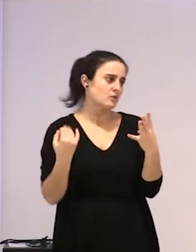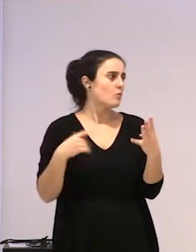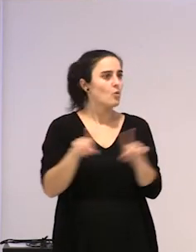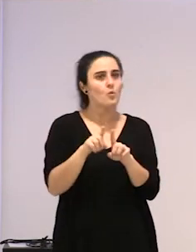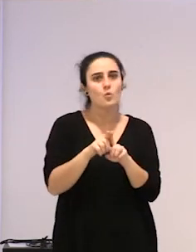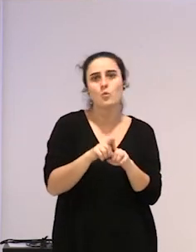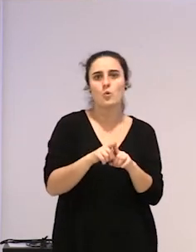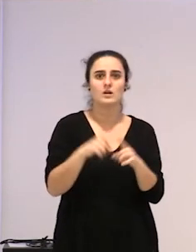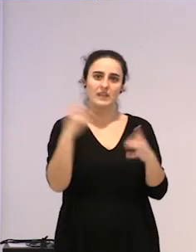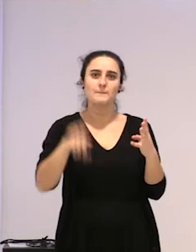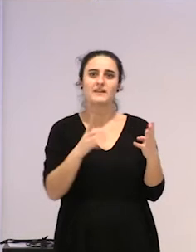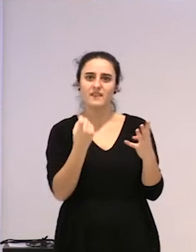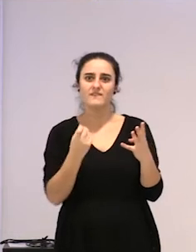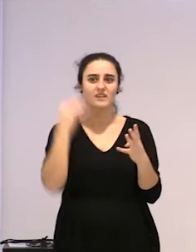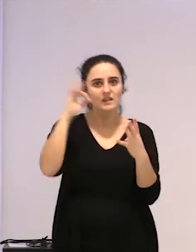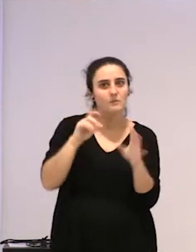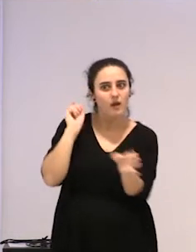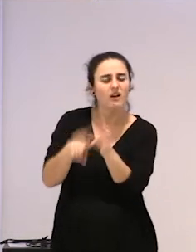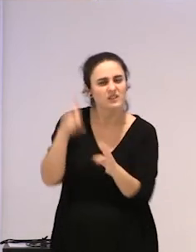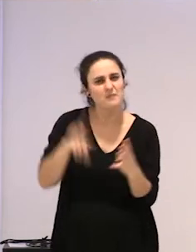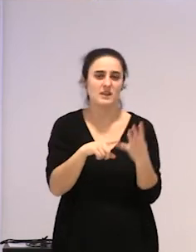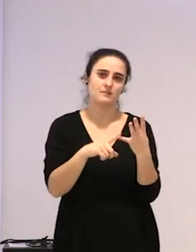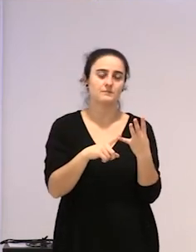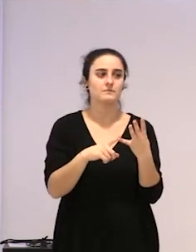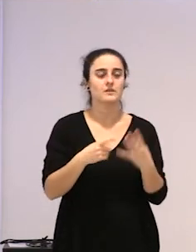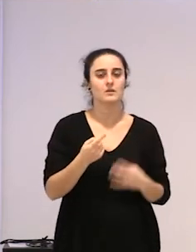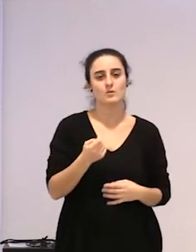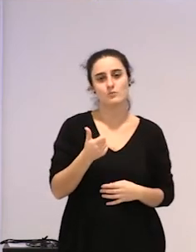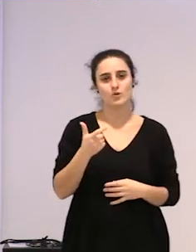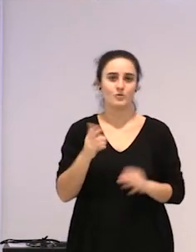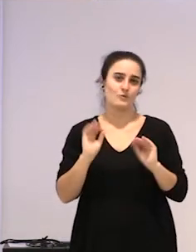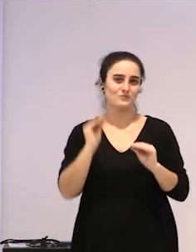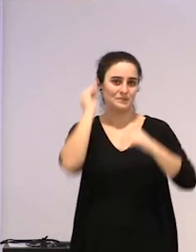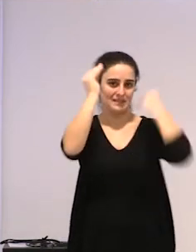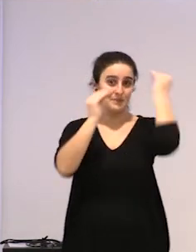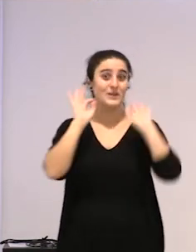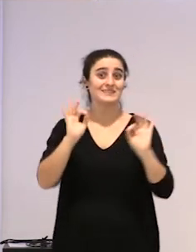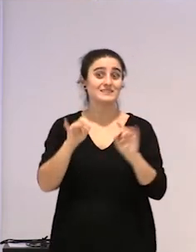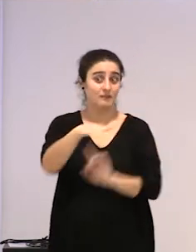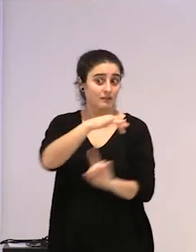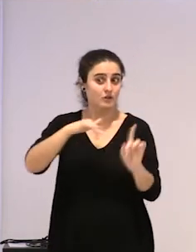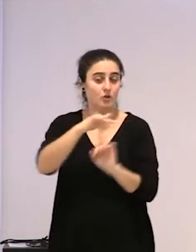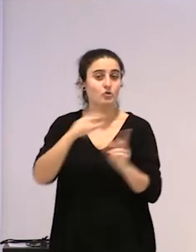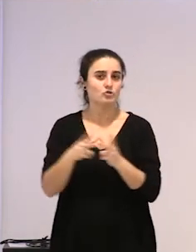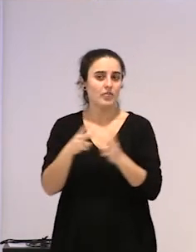ibilibarzarela, saltxaurretan, ez, ba, bueno, hori, oso pentsamendu horikoa da, inguru sozialak askotan, ba,